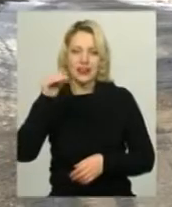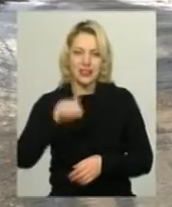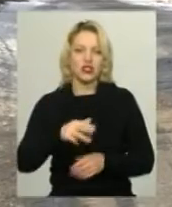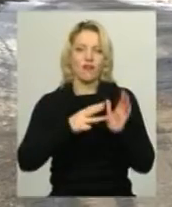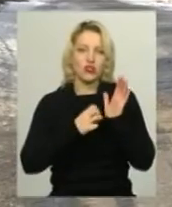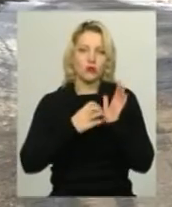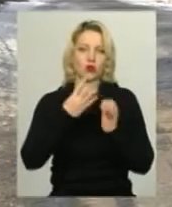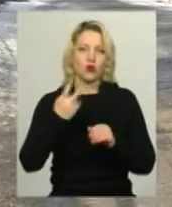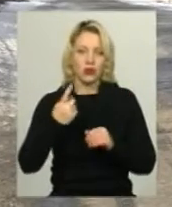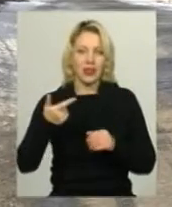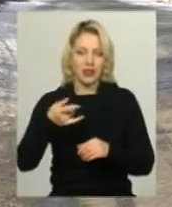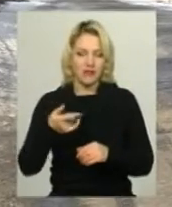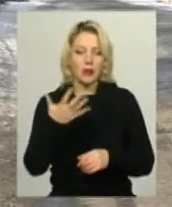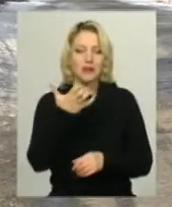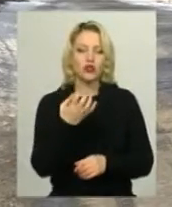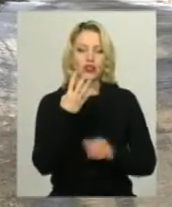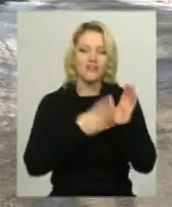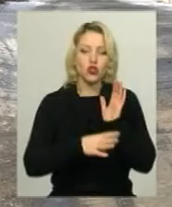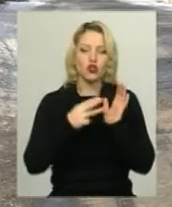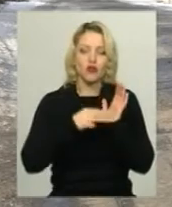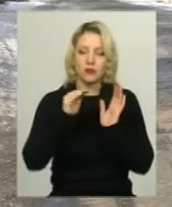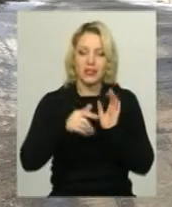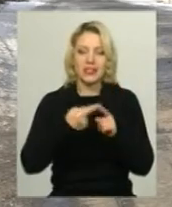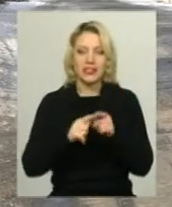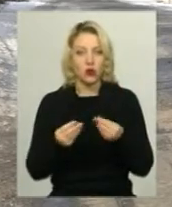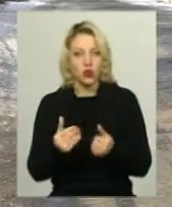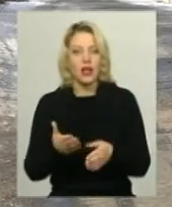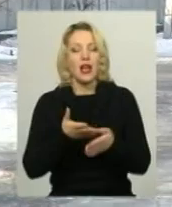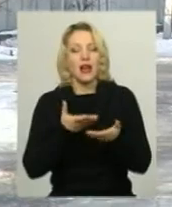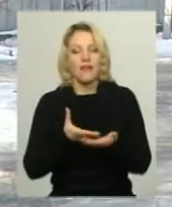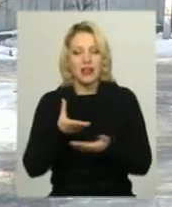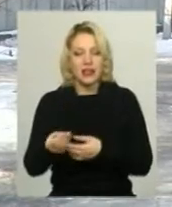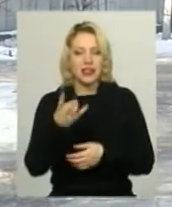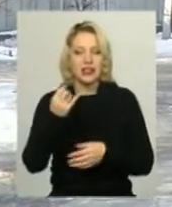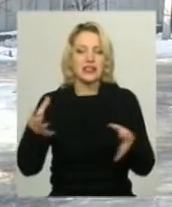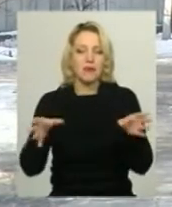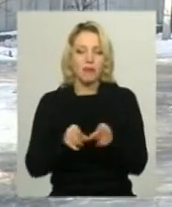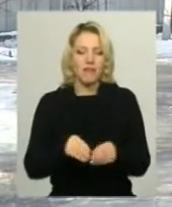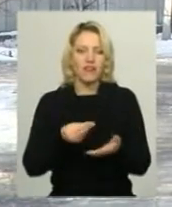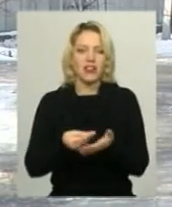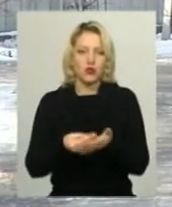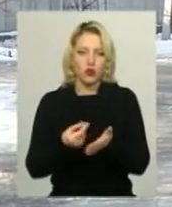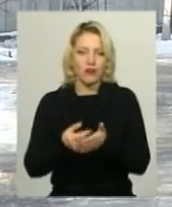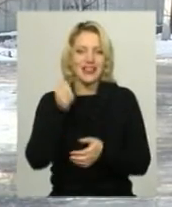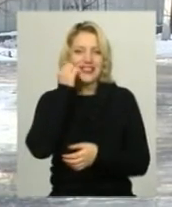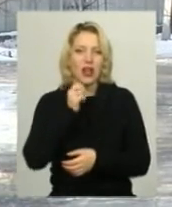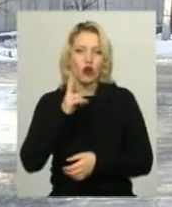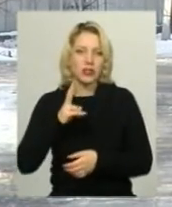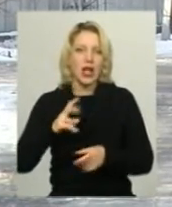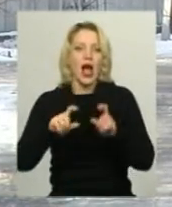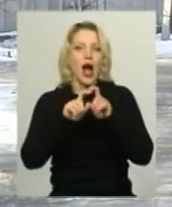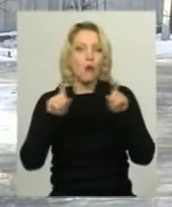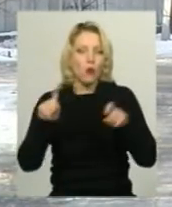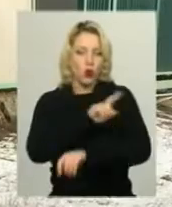598 тисяч із цих грошей витратили на співфінансування будівництва Новоконстантинівської амбулаторії. Ще